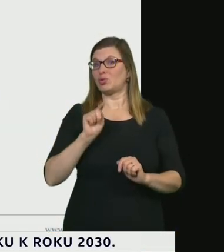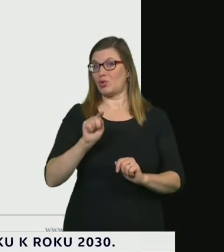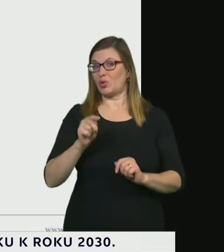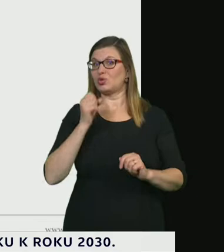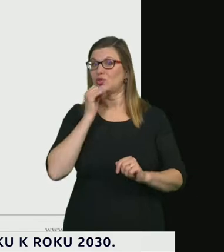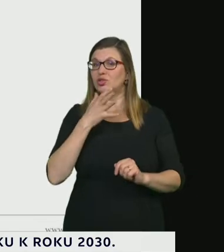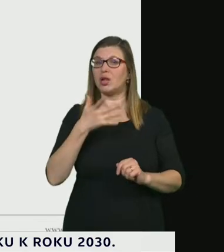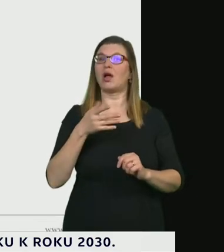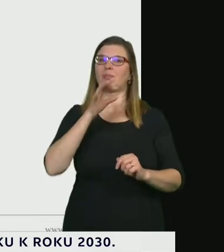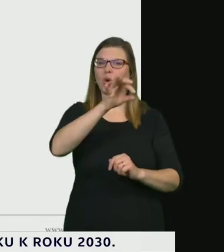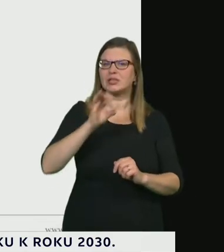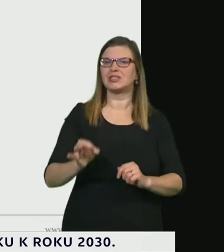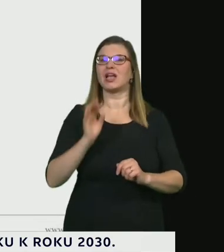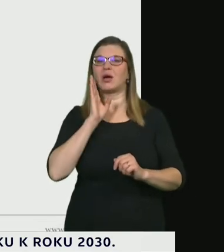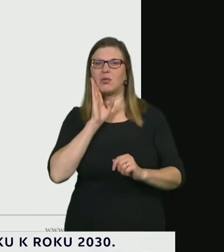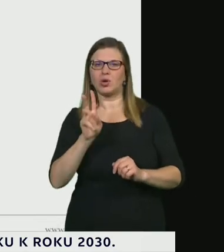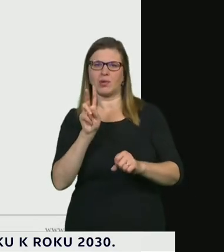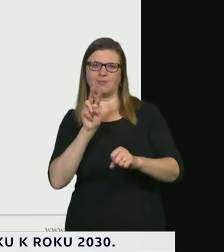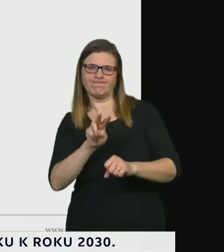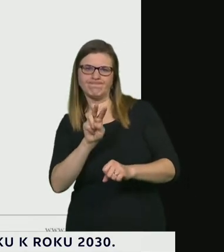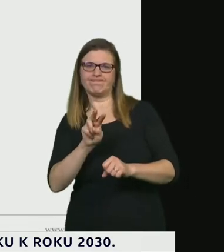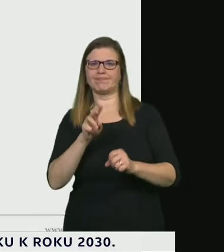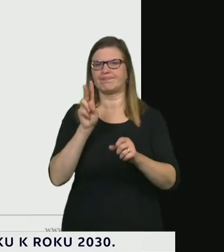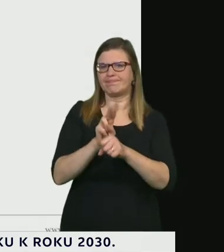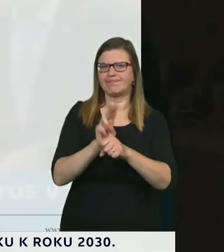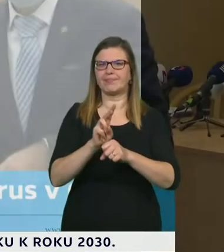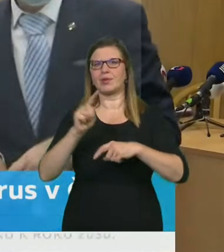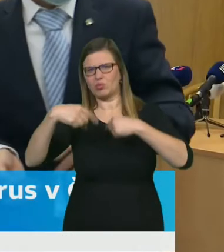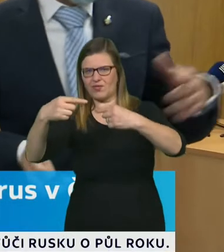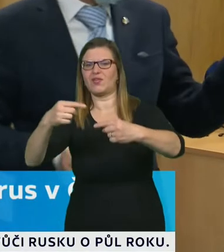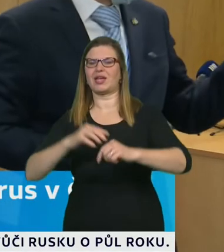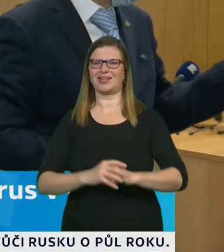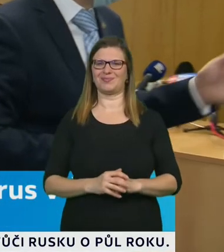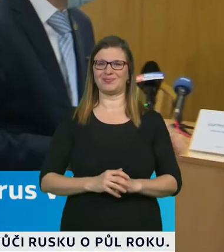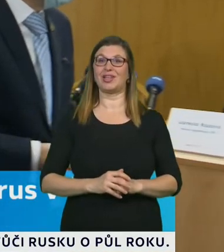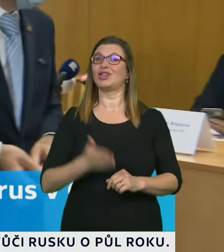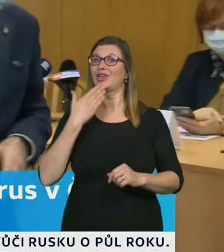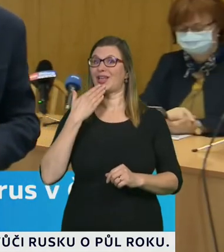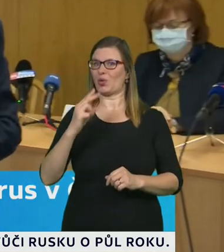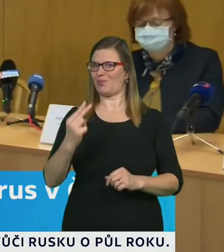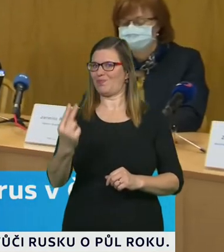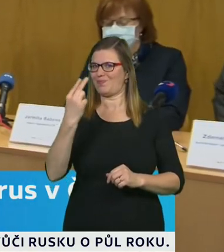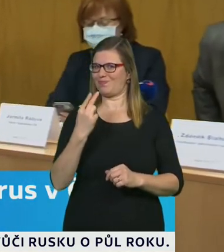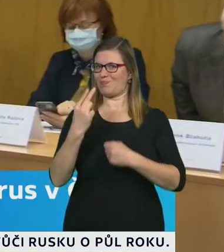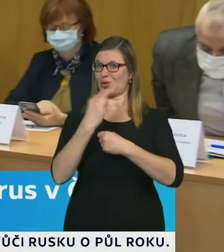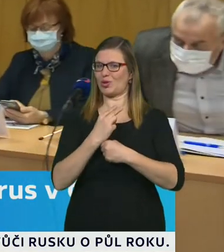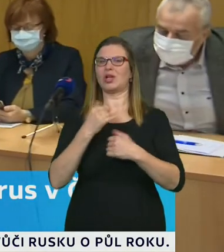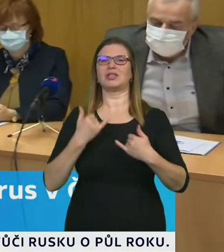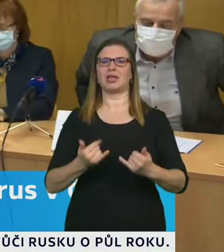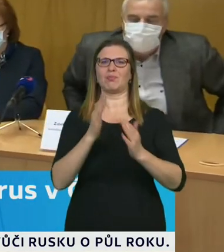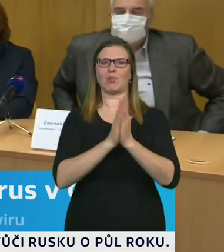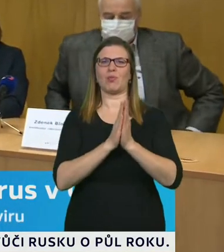v průběhu času. Děkuji vám za pozornost a poprosím pana doktora Blahutu, který by vás